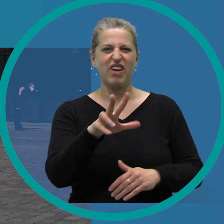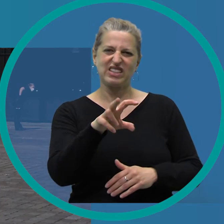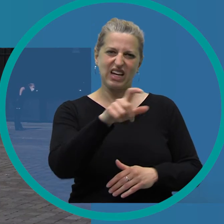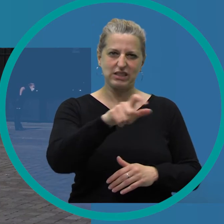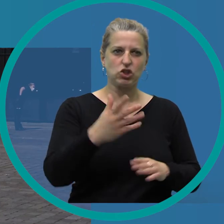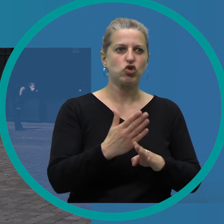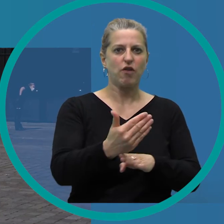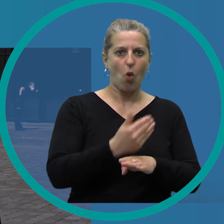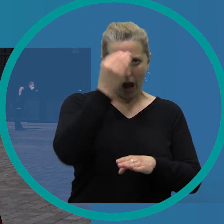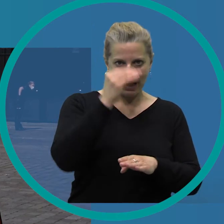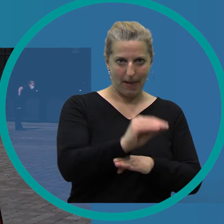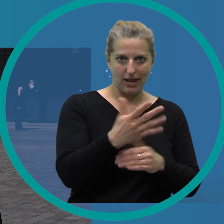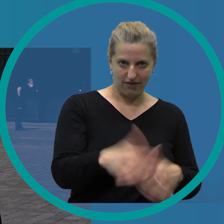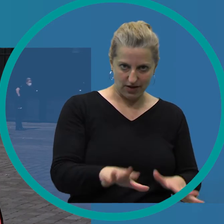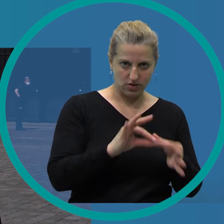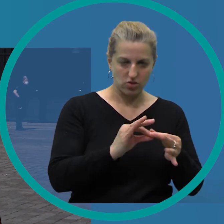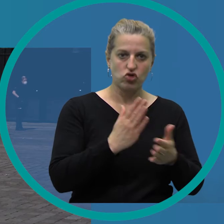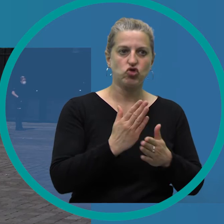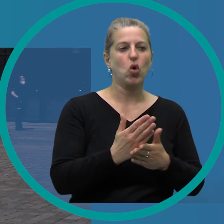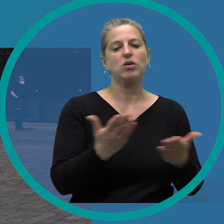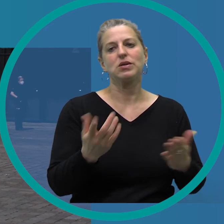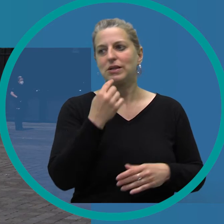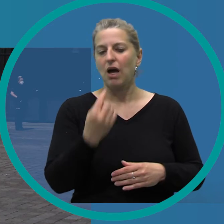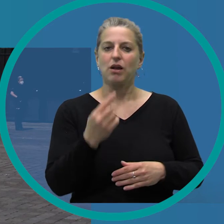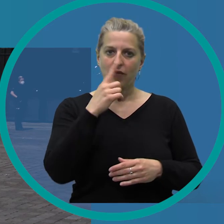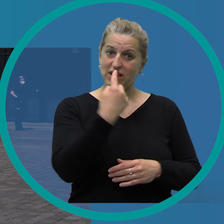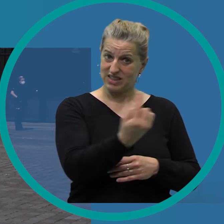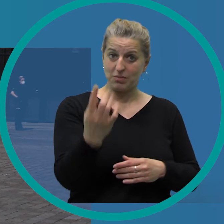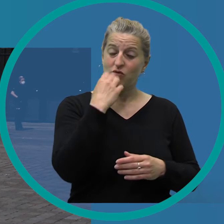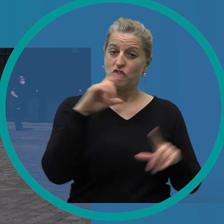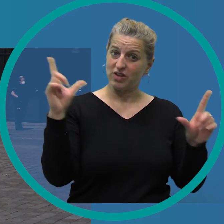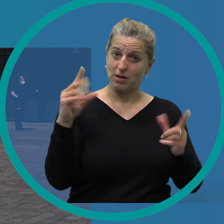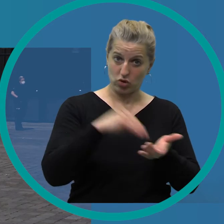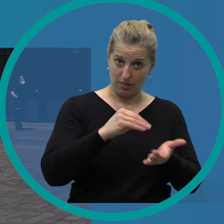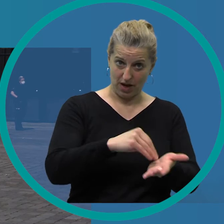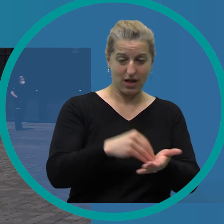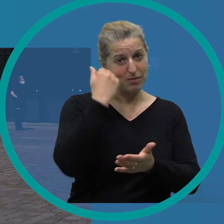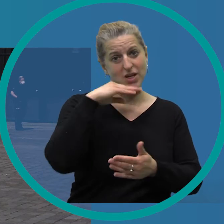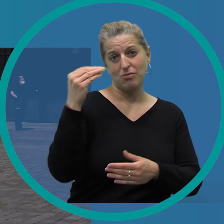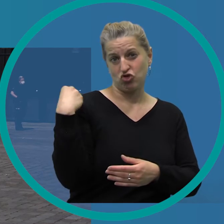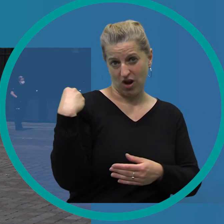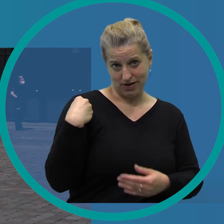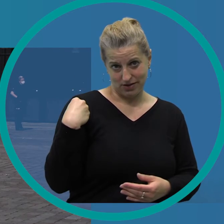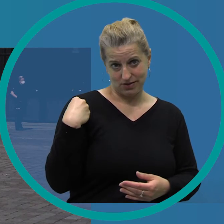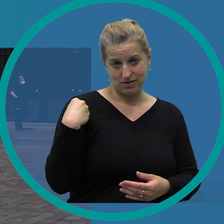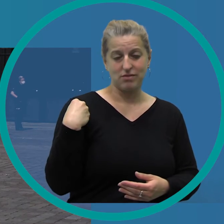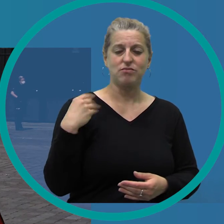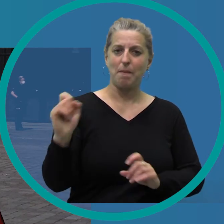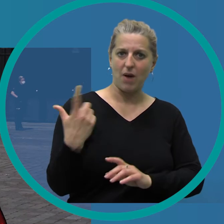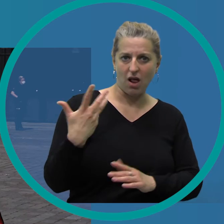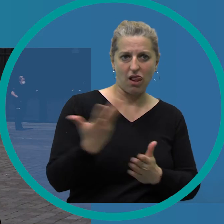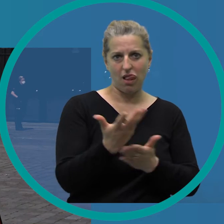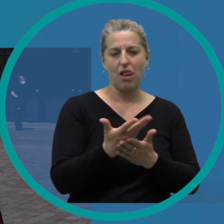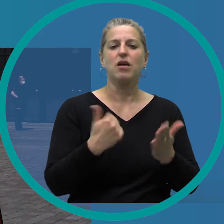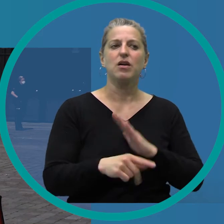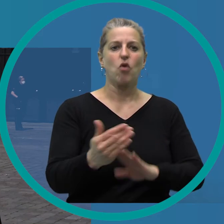30, haben wir quasi vorangemeldet bekommen. Also wir haben gesagt, wenn ihr an der Versammlung teilnehmen wollt, dann schreibt